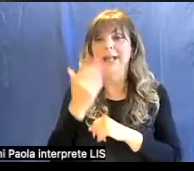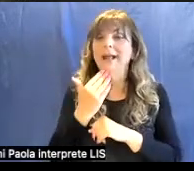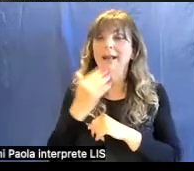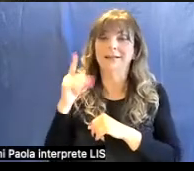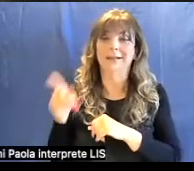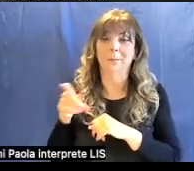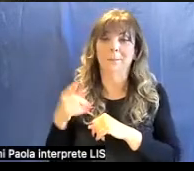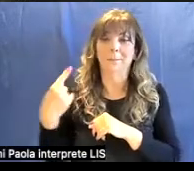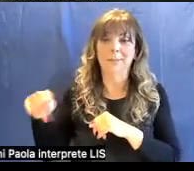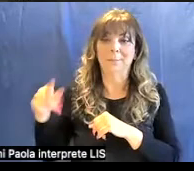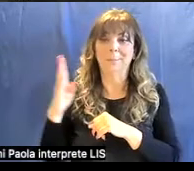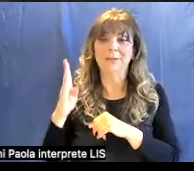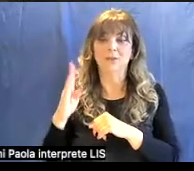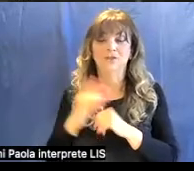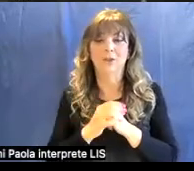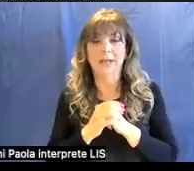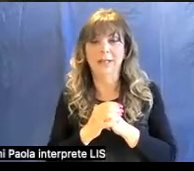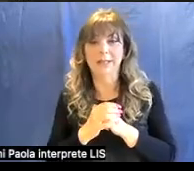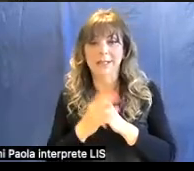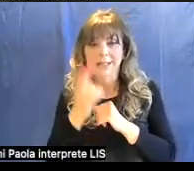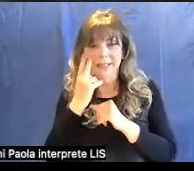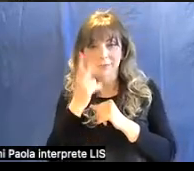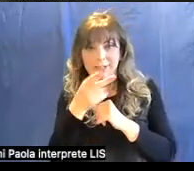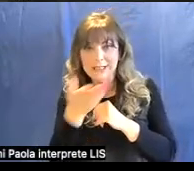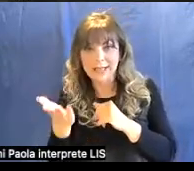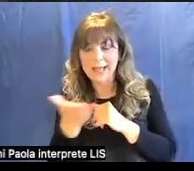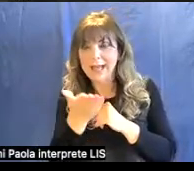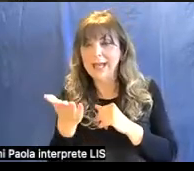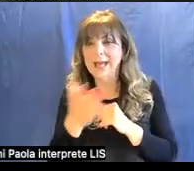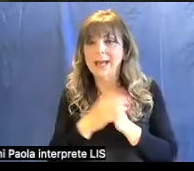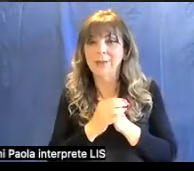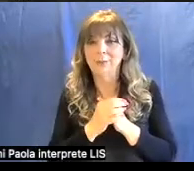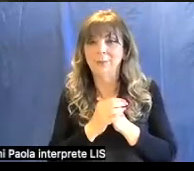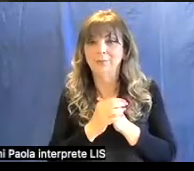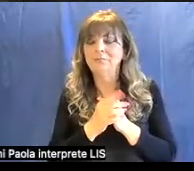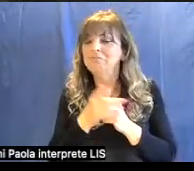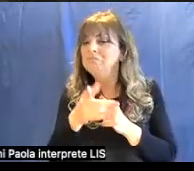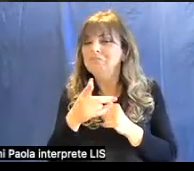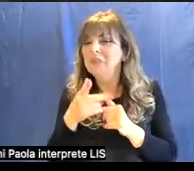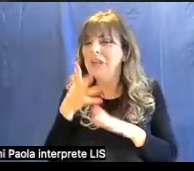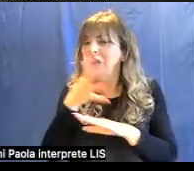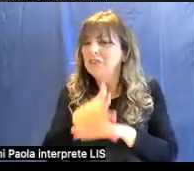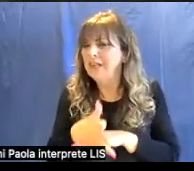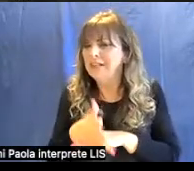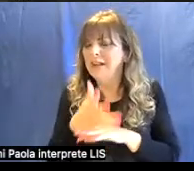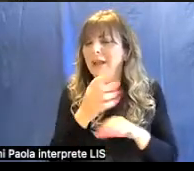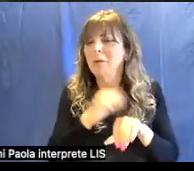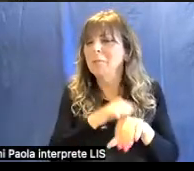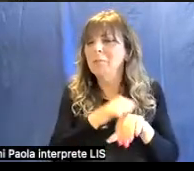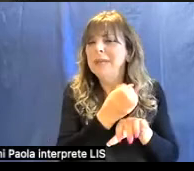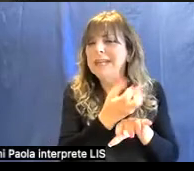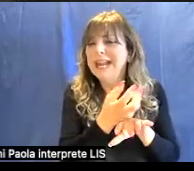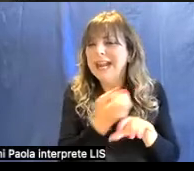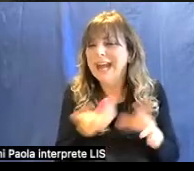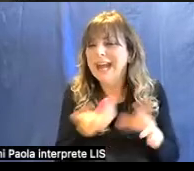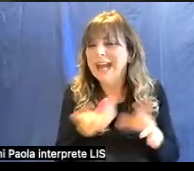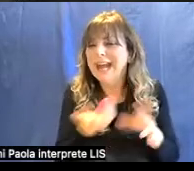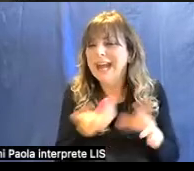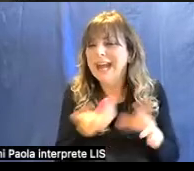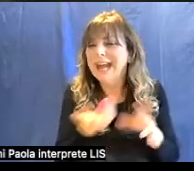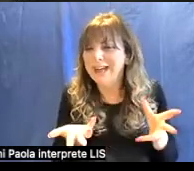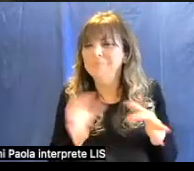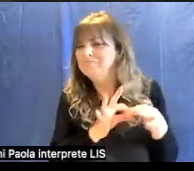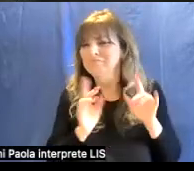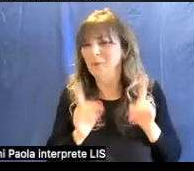Vediamo come tutto questo si interseca con i minerali, come tutto questo ha a che fare con i